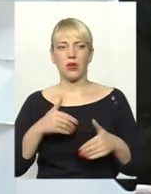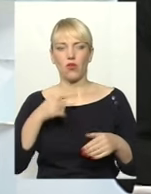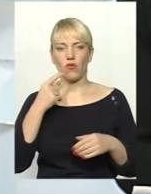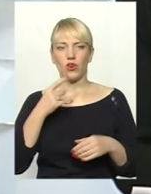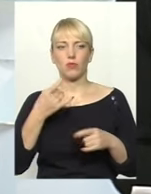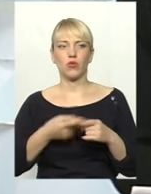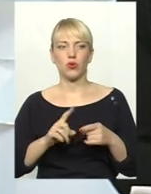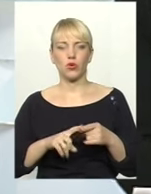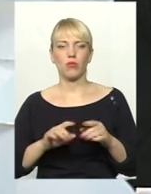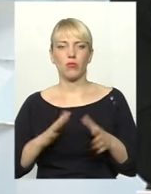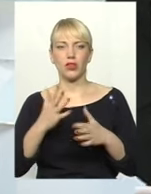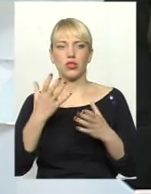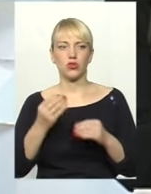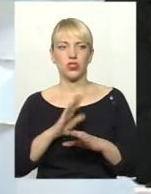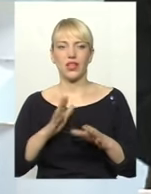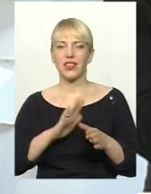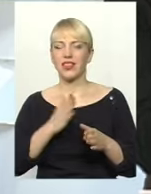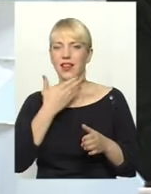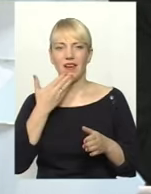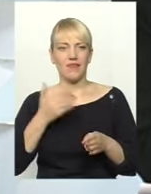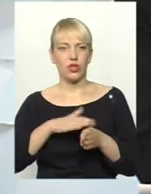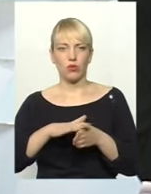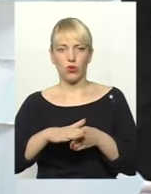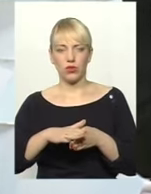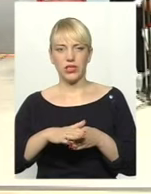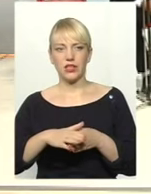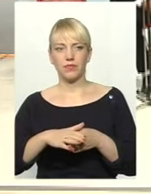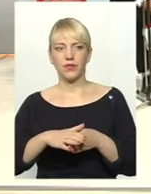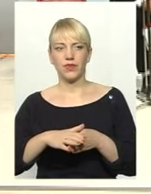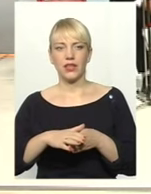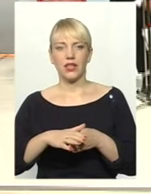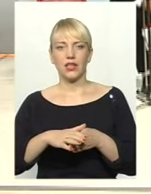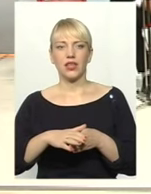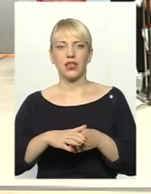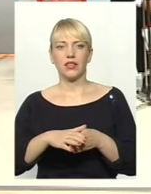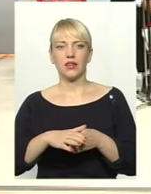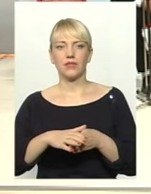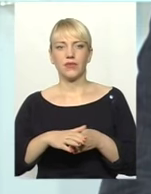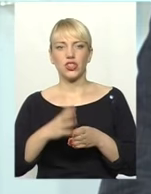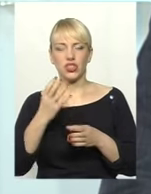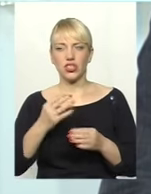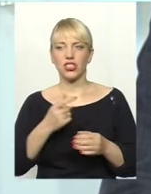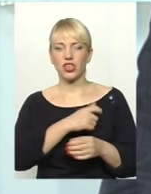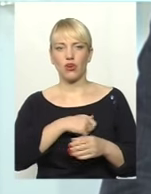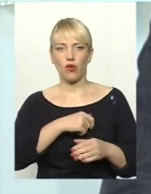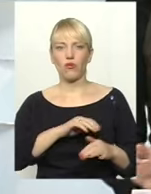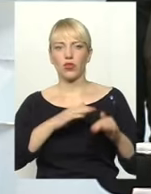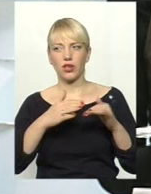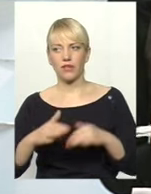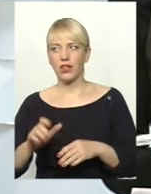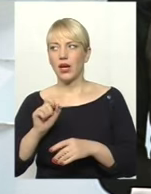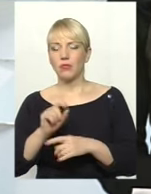той момент, що ще не відбулося, скажімо, чергової хвилі призначення субсидій.